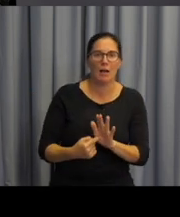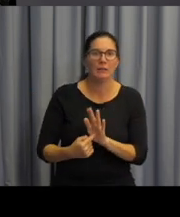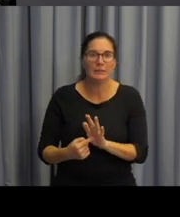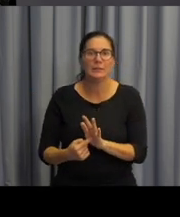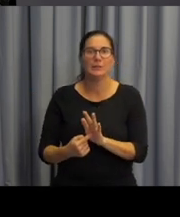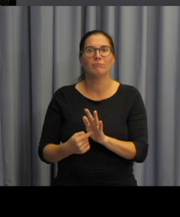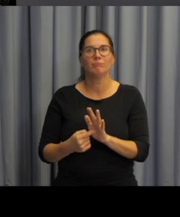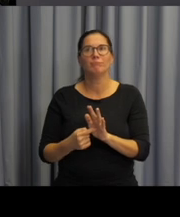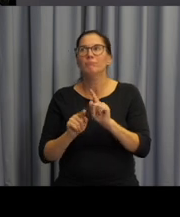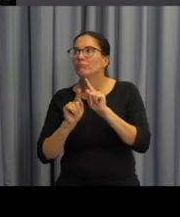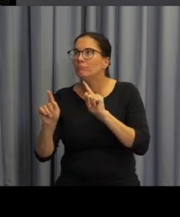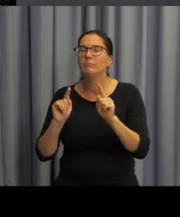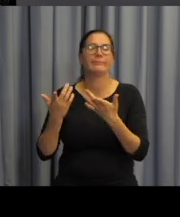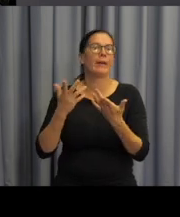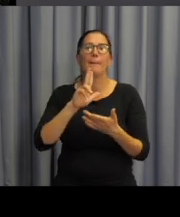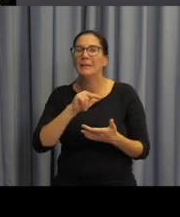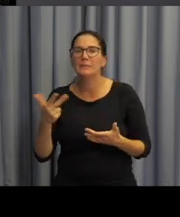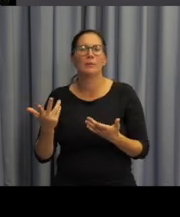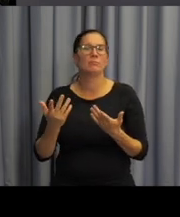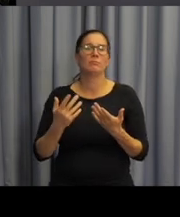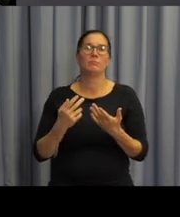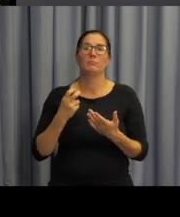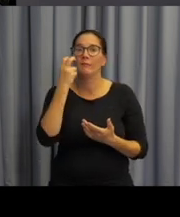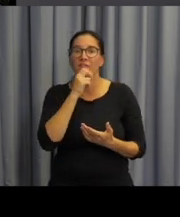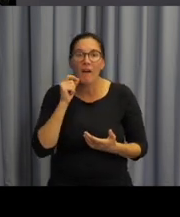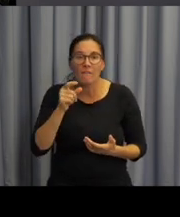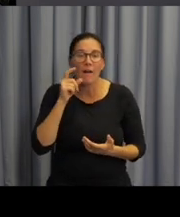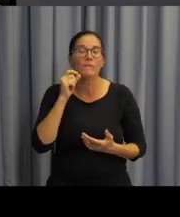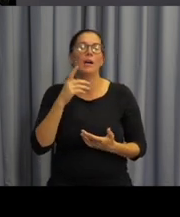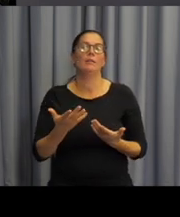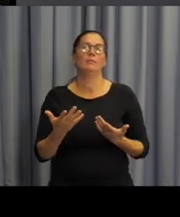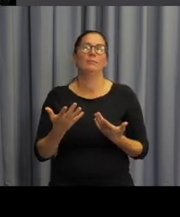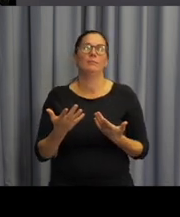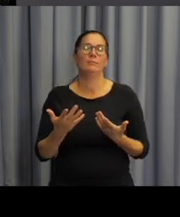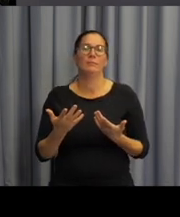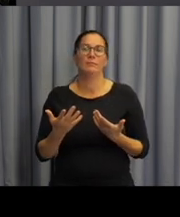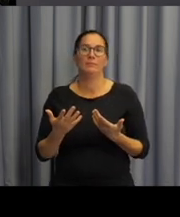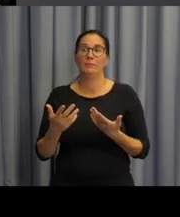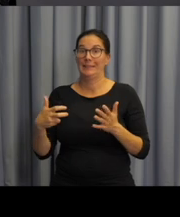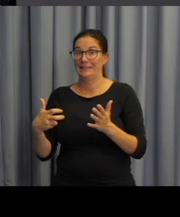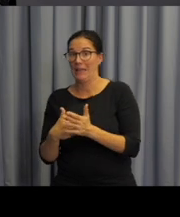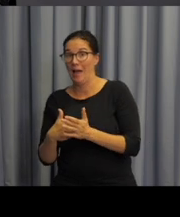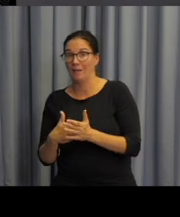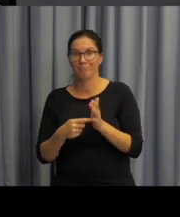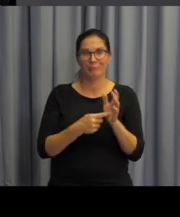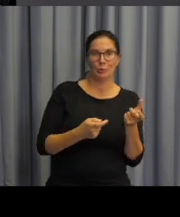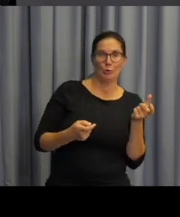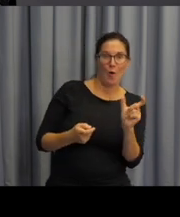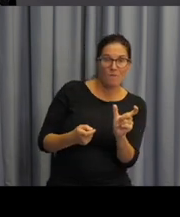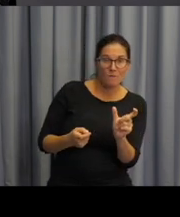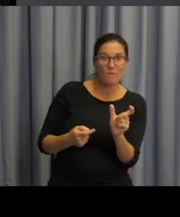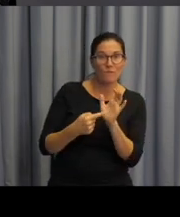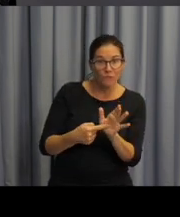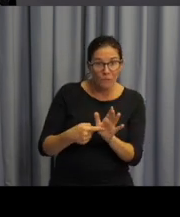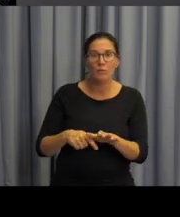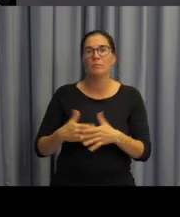začít ji zviditelňovat, výrazně artikulovat, propojovat slova se znaky, vytvářet i vhodné